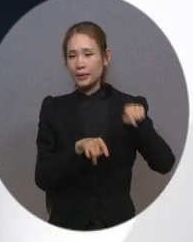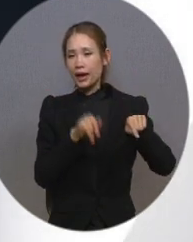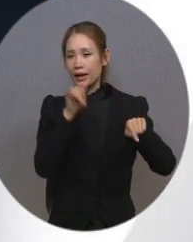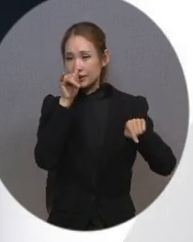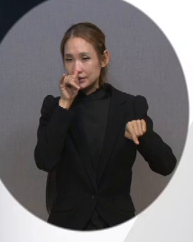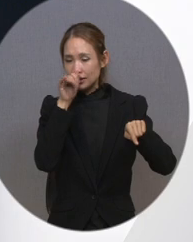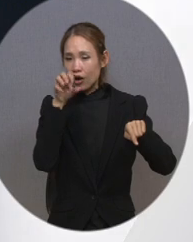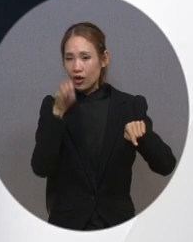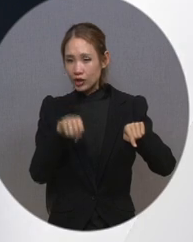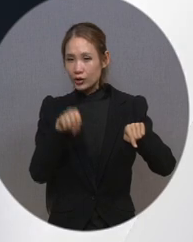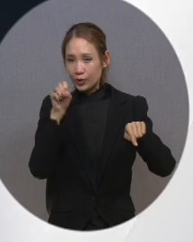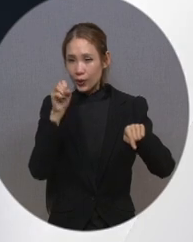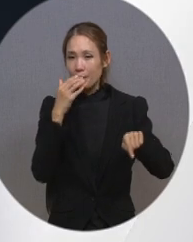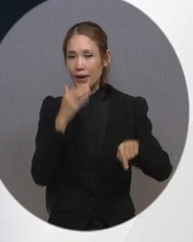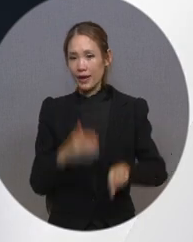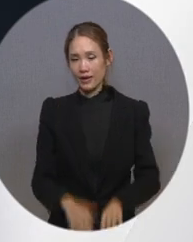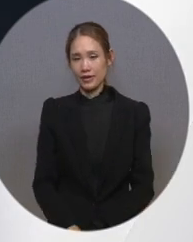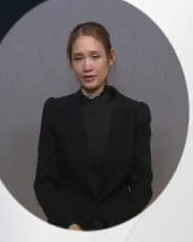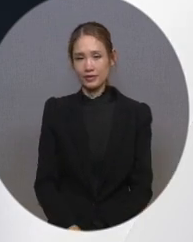수 있습니다.